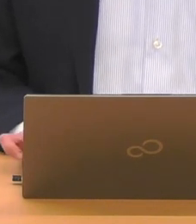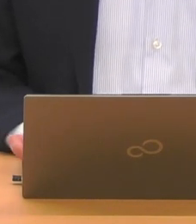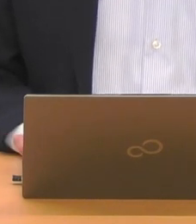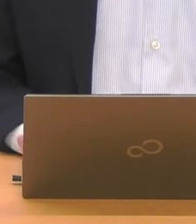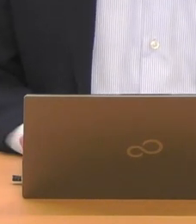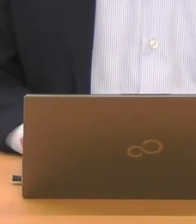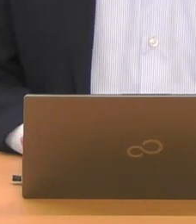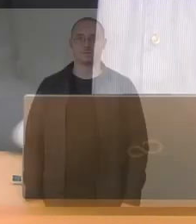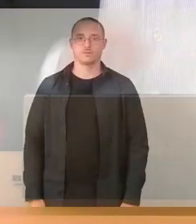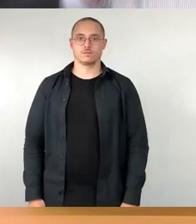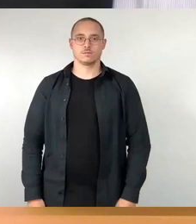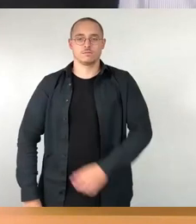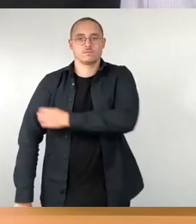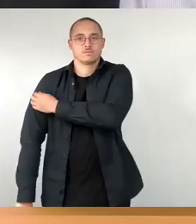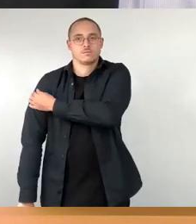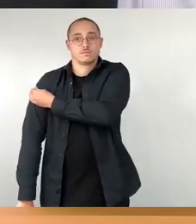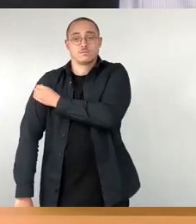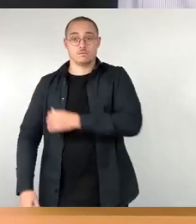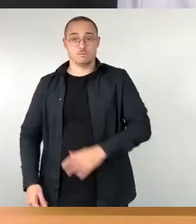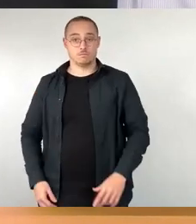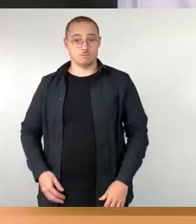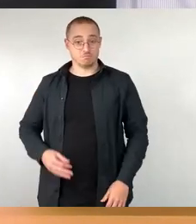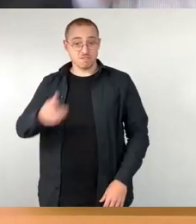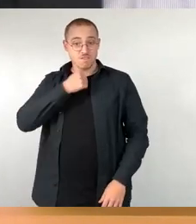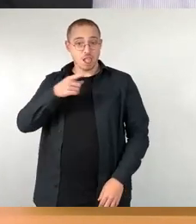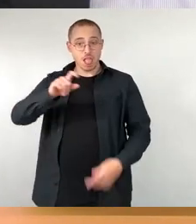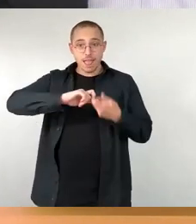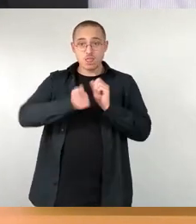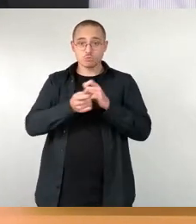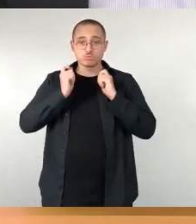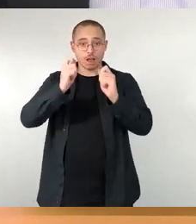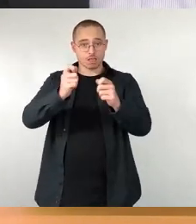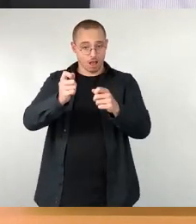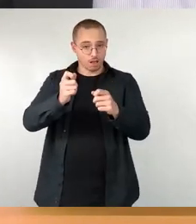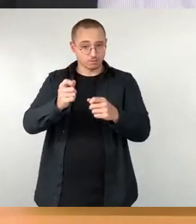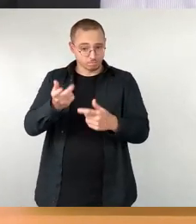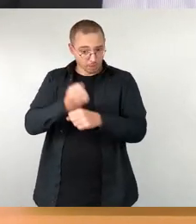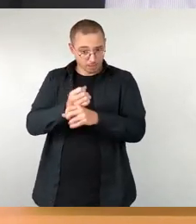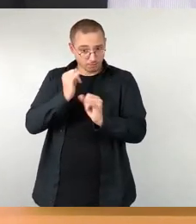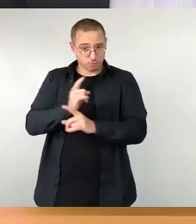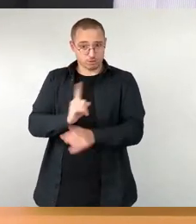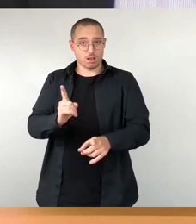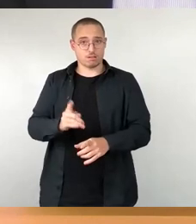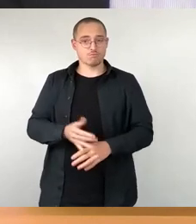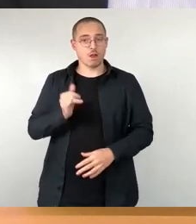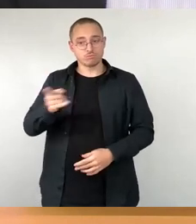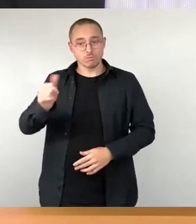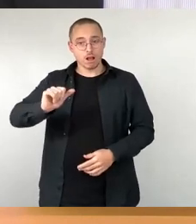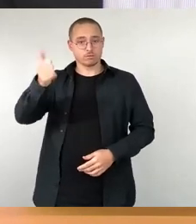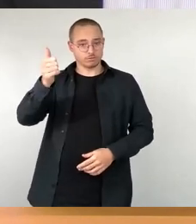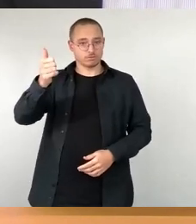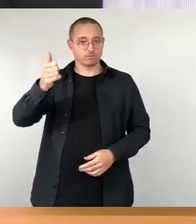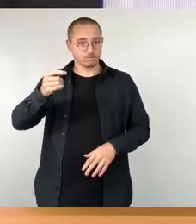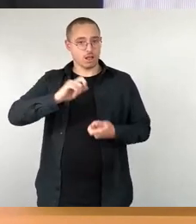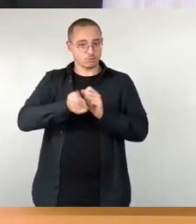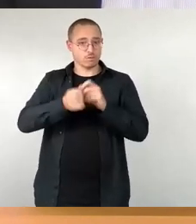Sie den eingangs direkt vortragen? Dann wären Sie der Erste und könnten Ihren Änderungsantrag einbringen und dann kommen wir